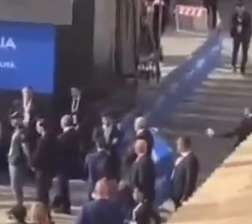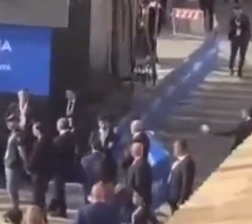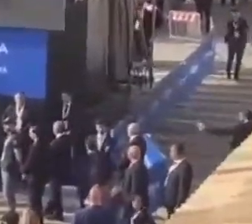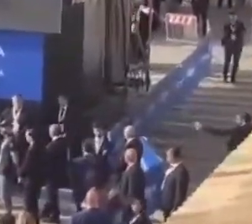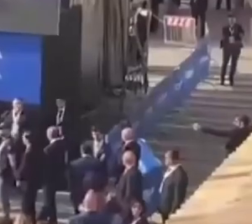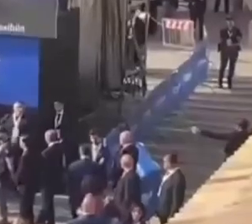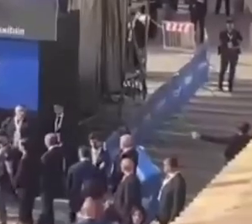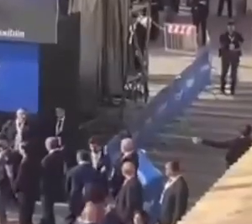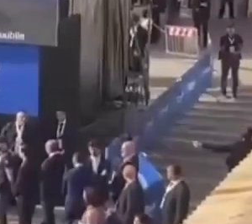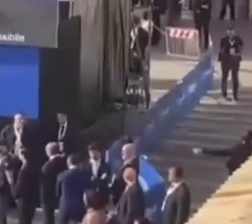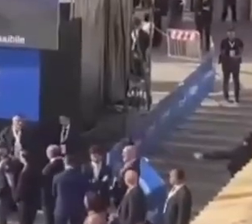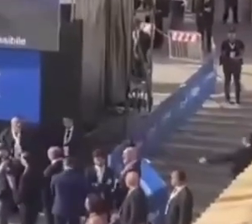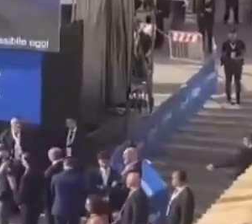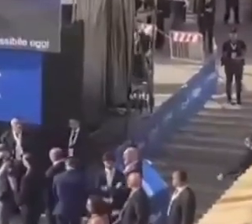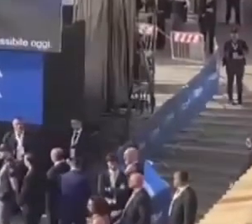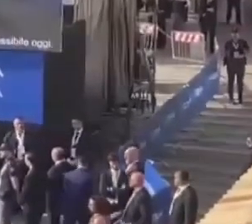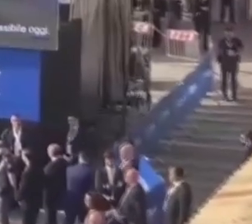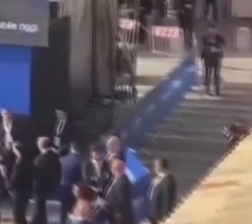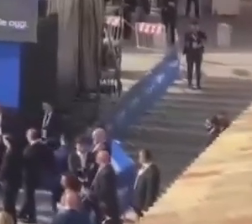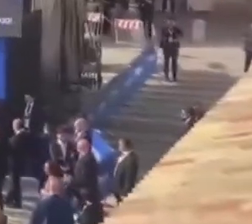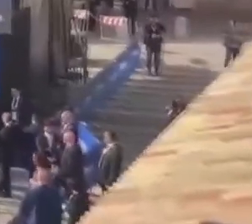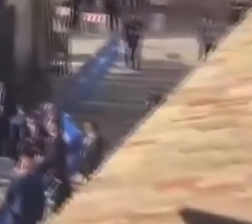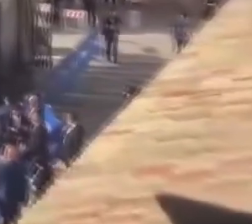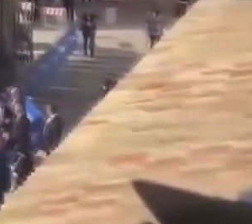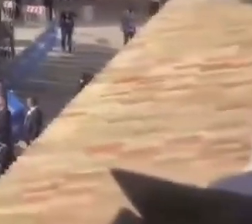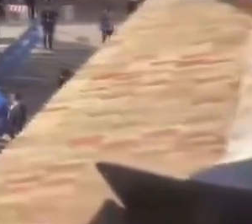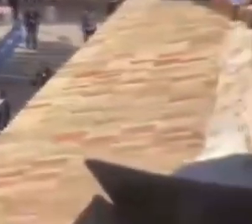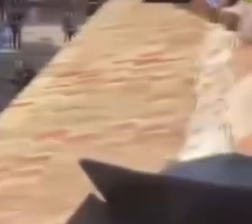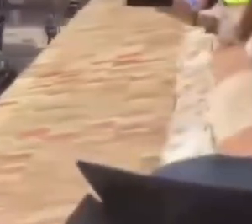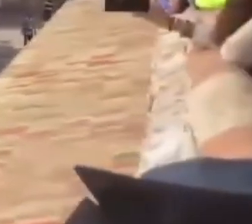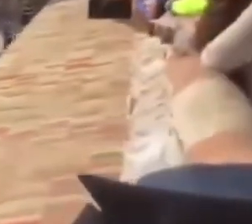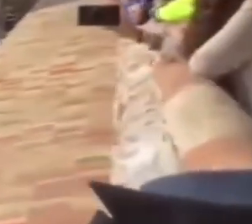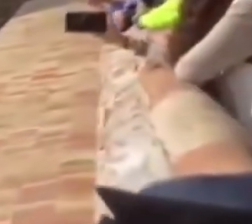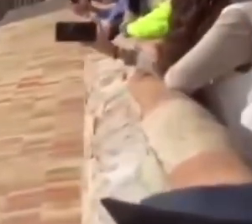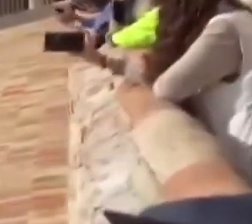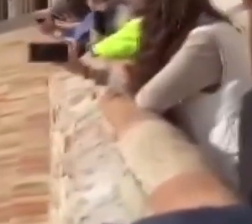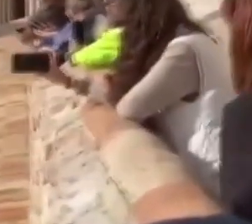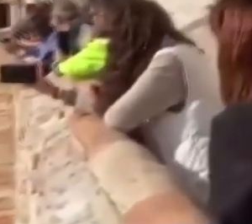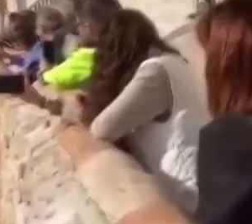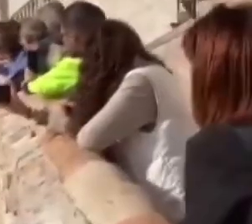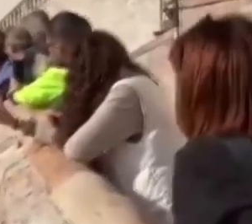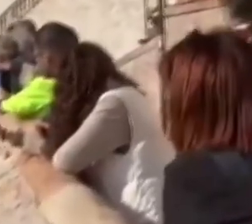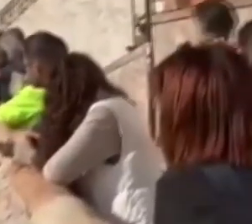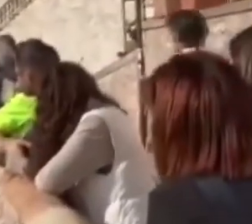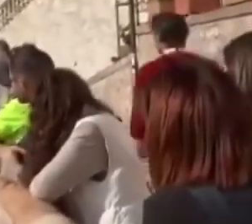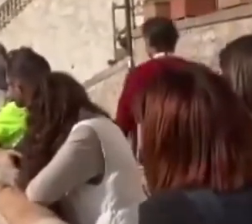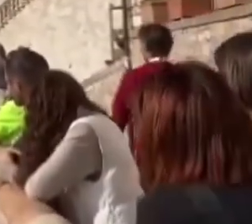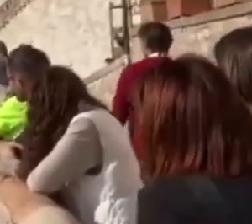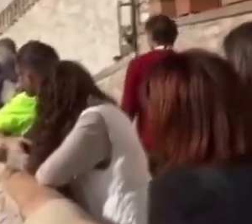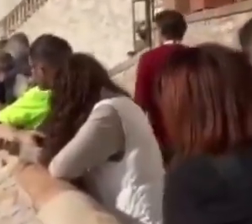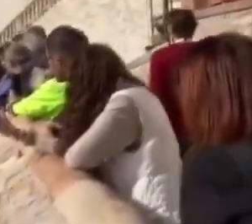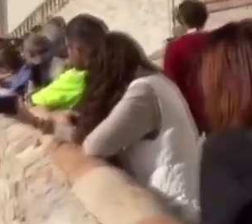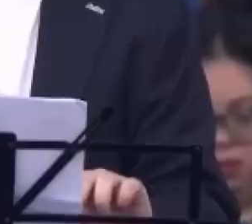Inclusione e Disabilità, dalla piazza inferiore della Basilica di San Francesco, il giovane salernitano, 27